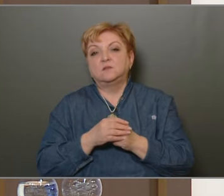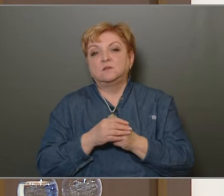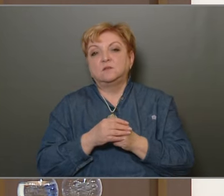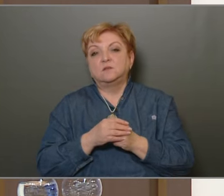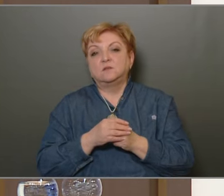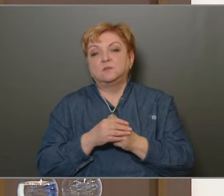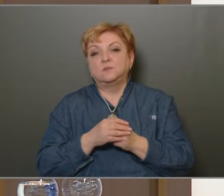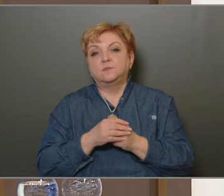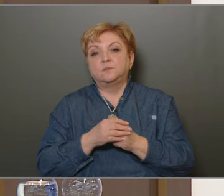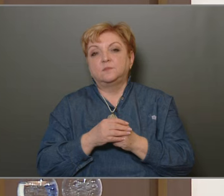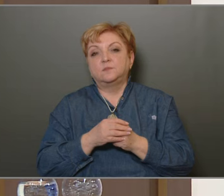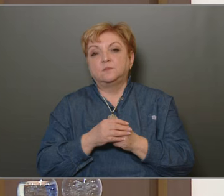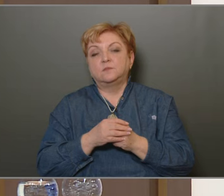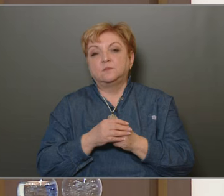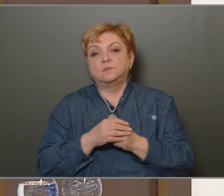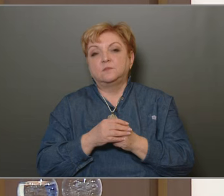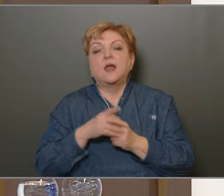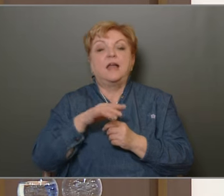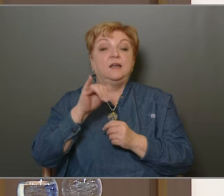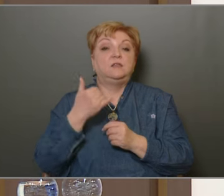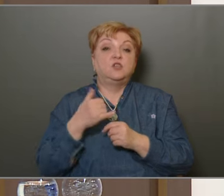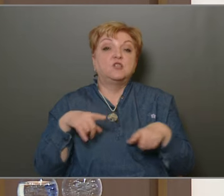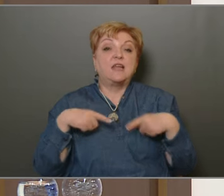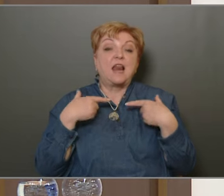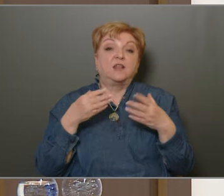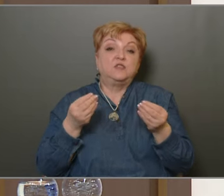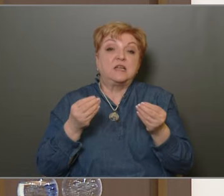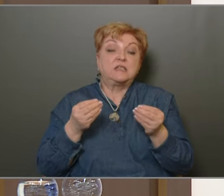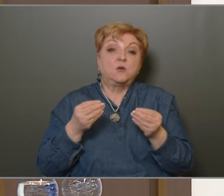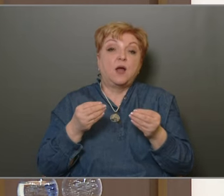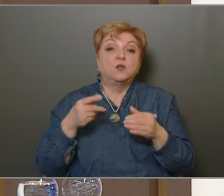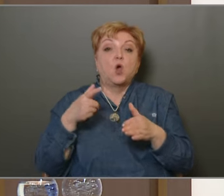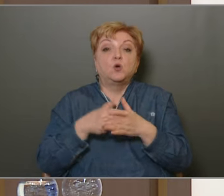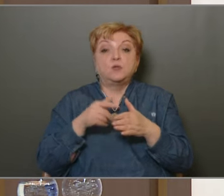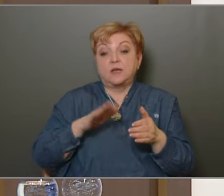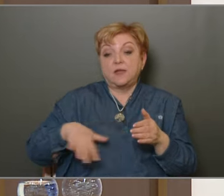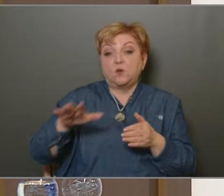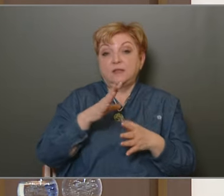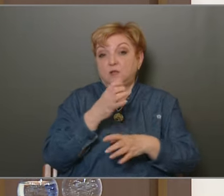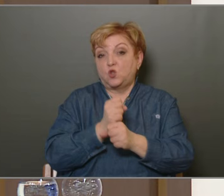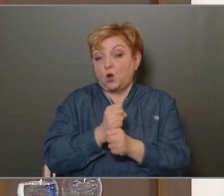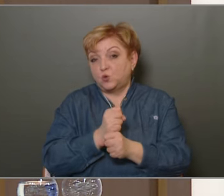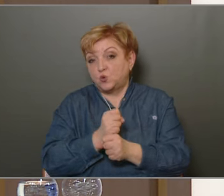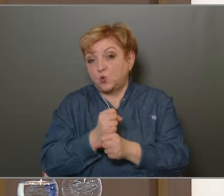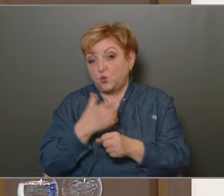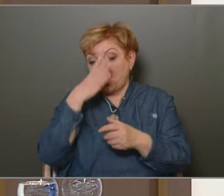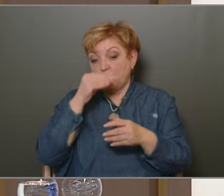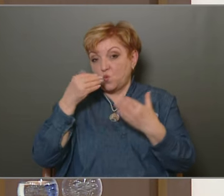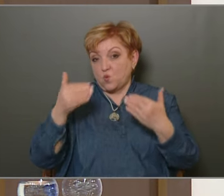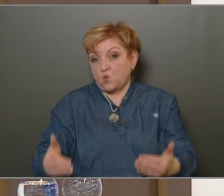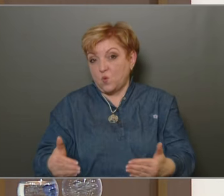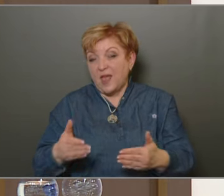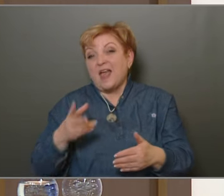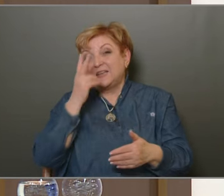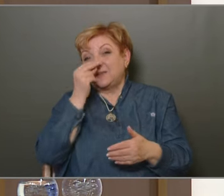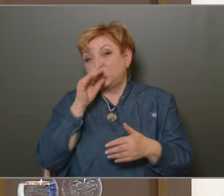is jelent van. És itt is azért az illetvitás szerűen közteleten tartózkodóknak a jelenségére hívnán fel a figyelmet,